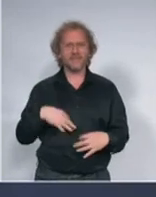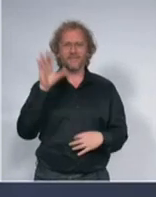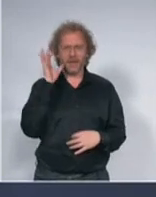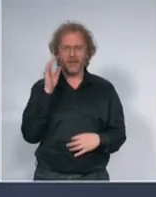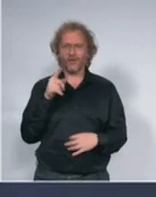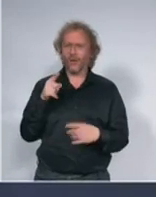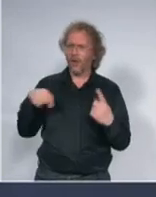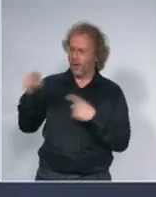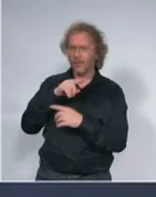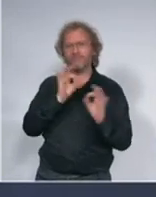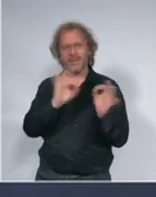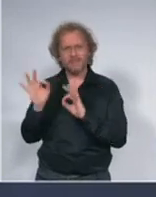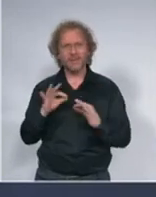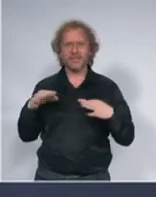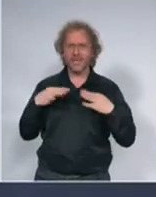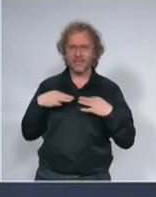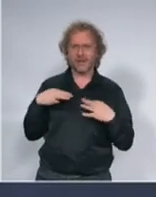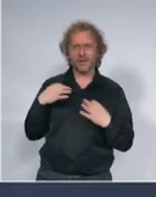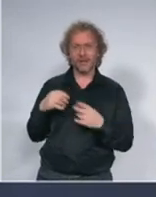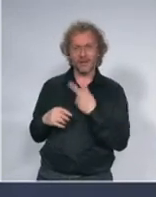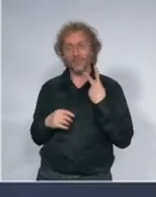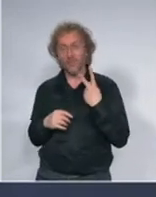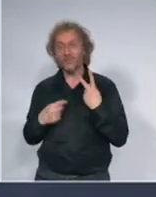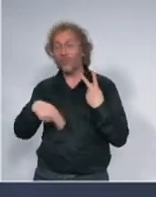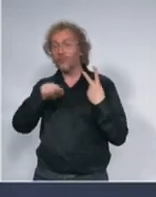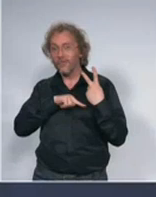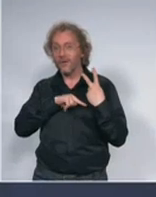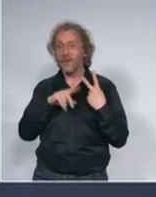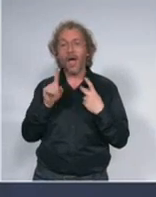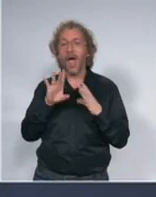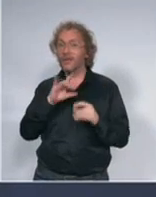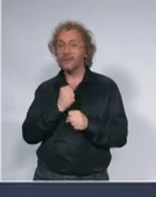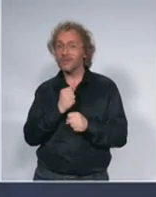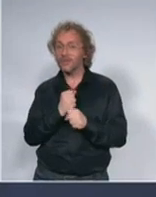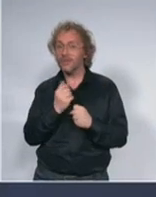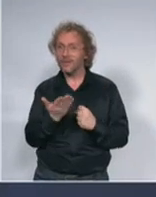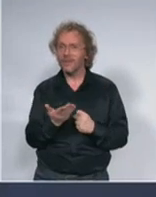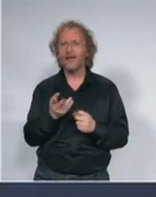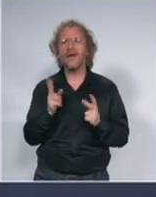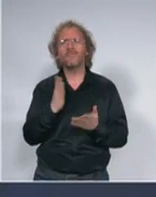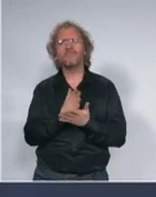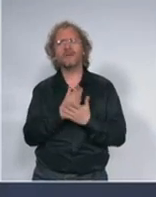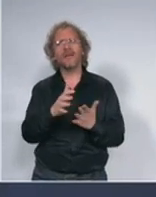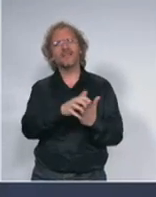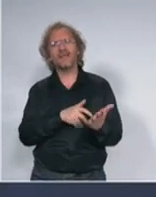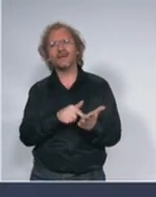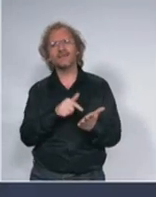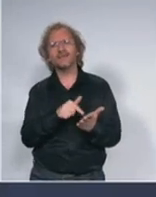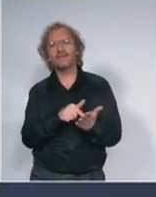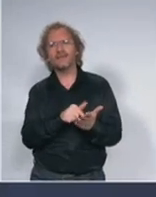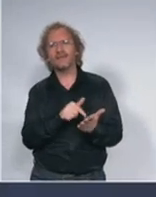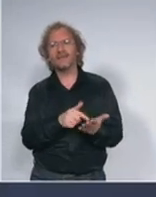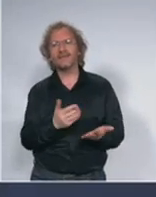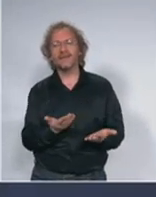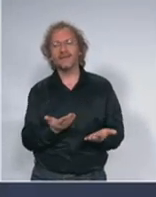zdravlje građana a ništa nisu preduzeli kakav bi onda bio tekst na peščaniku ali ja mogu da vam kažem